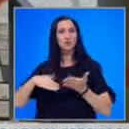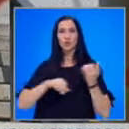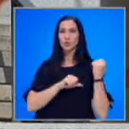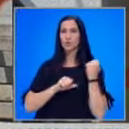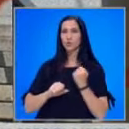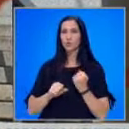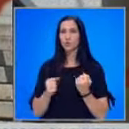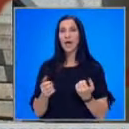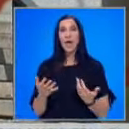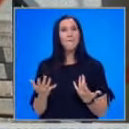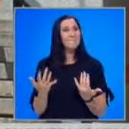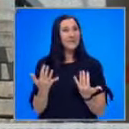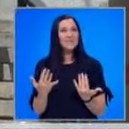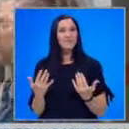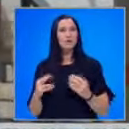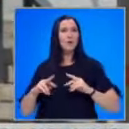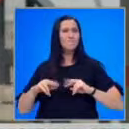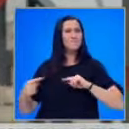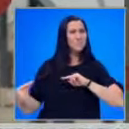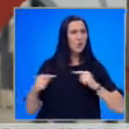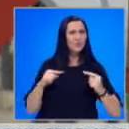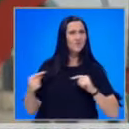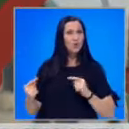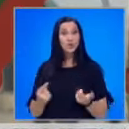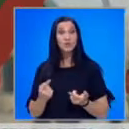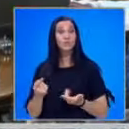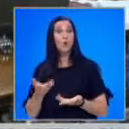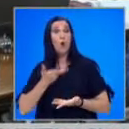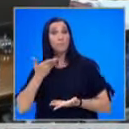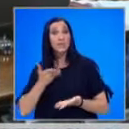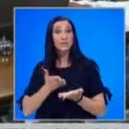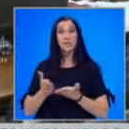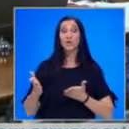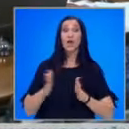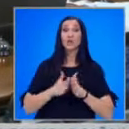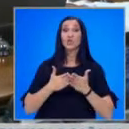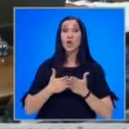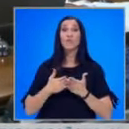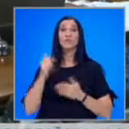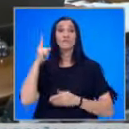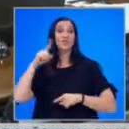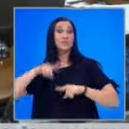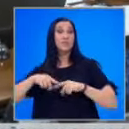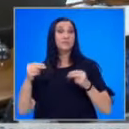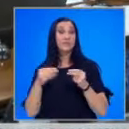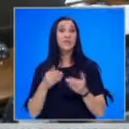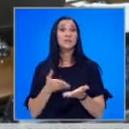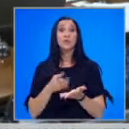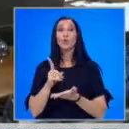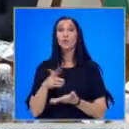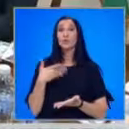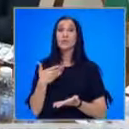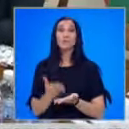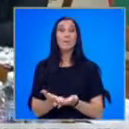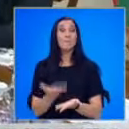Конституцията е предизвикала противоречиво тълкуване сред членовете на Висшия съдебен съвет, среди което и искането му за пресрочно